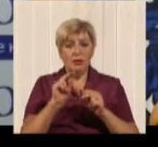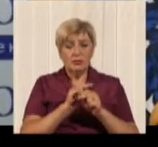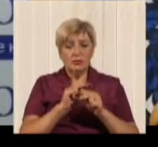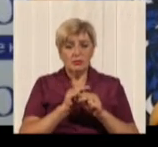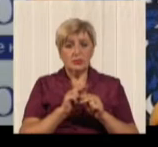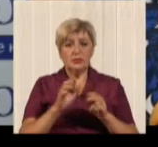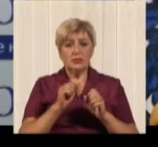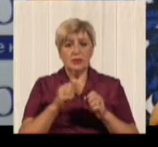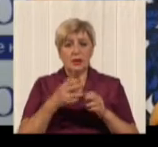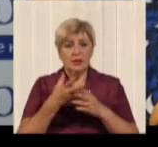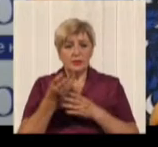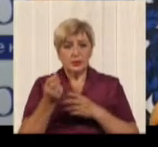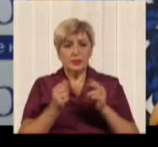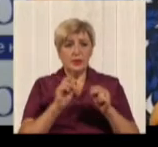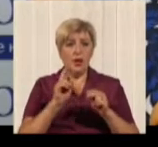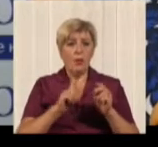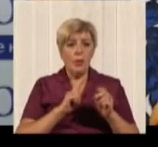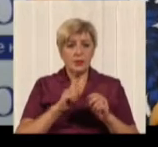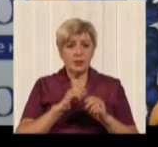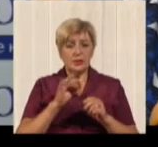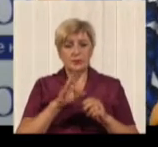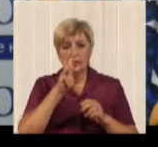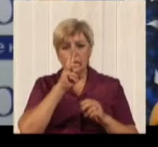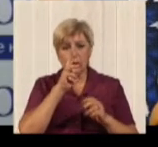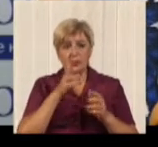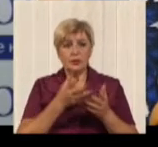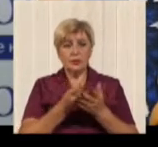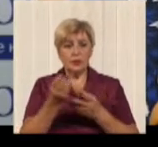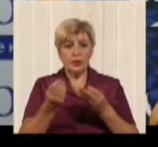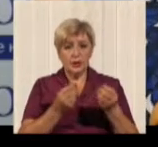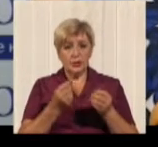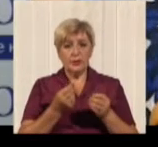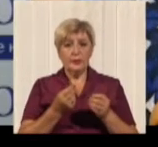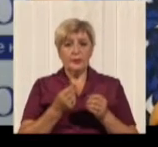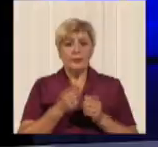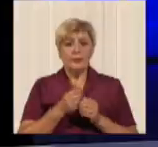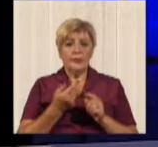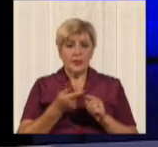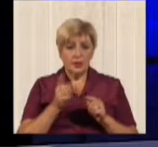частин, паливно-мастильних матеріалів, і тому числі заробітна плата. От що формується тариф.